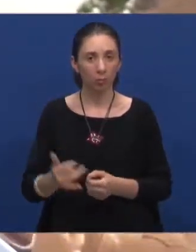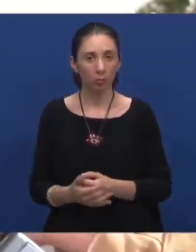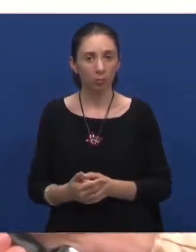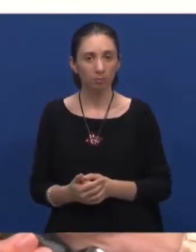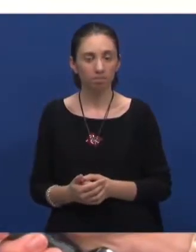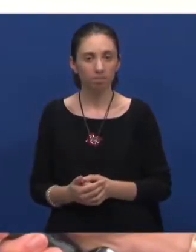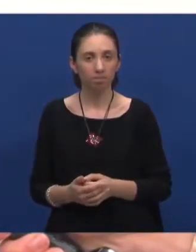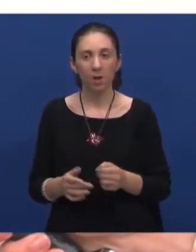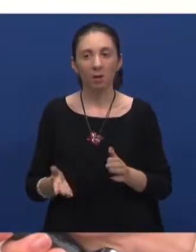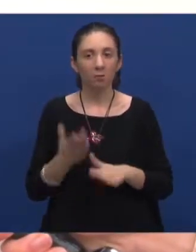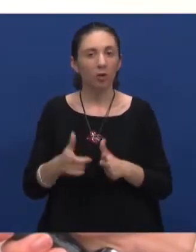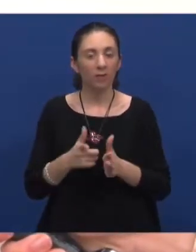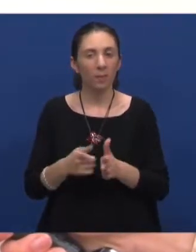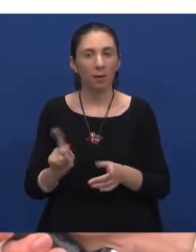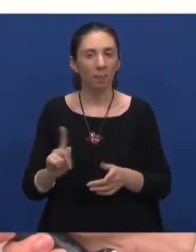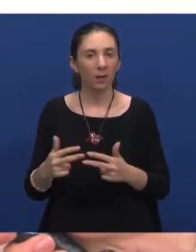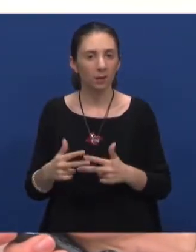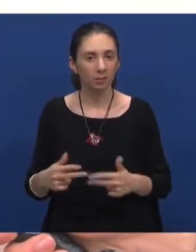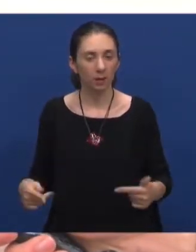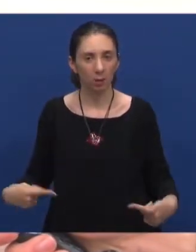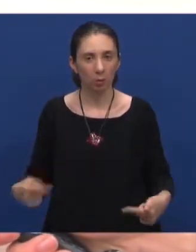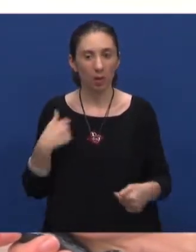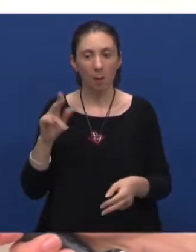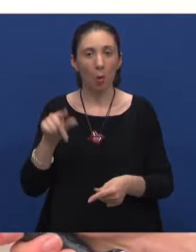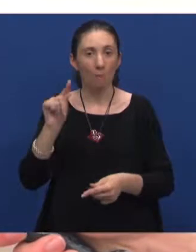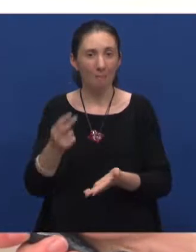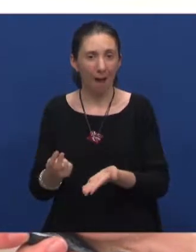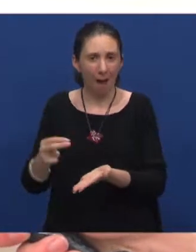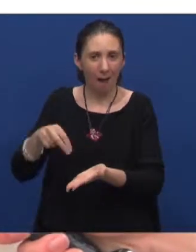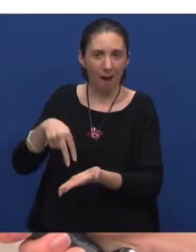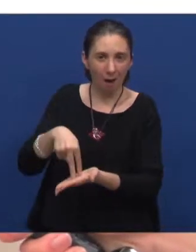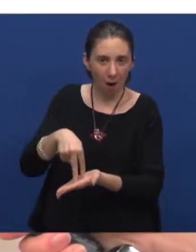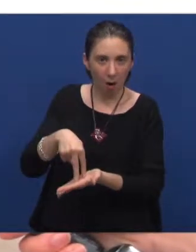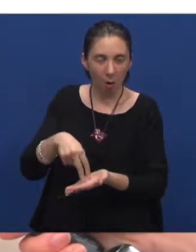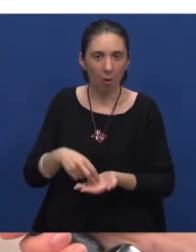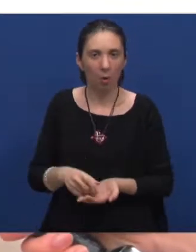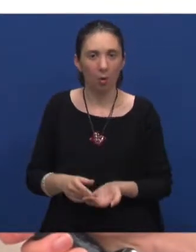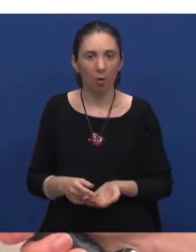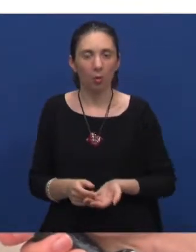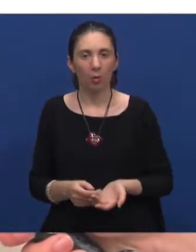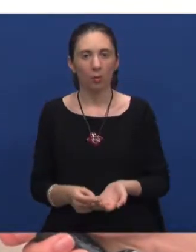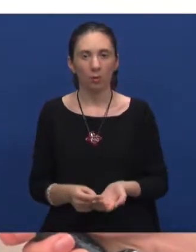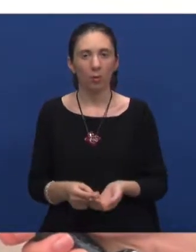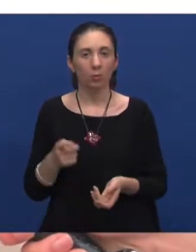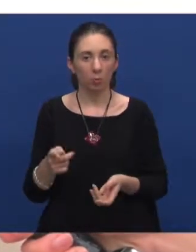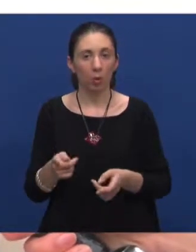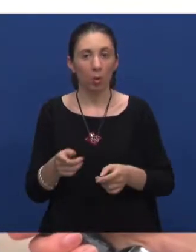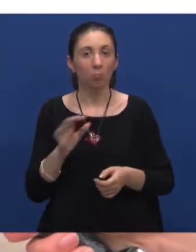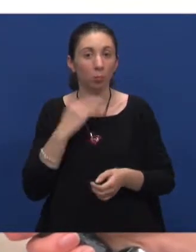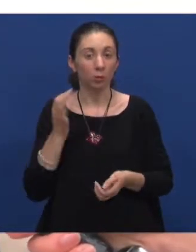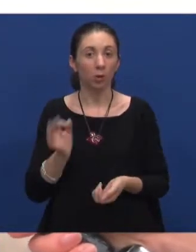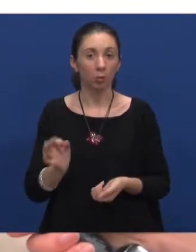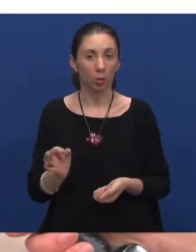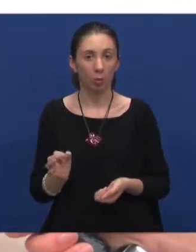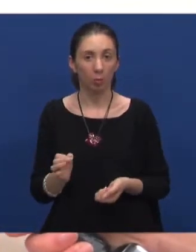većinom ne, jer ja mogu malo stati na noge, pa je to ovoga isto također dosta dobro,